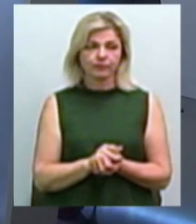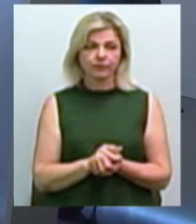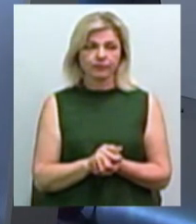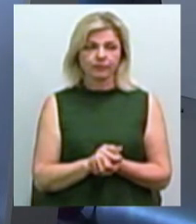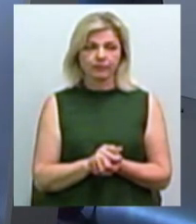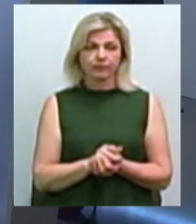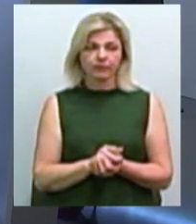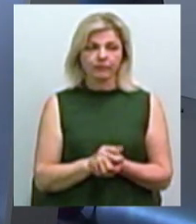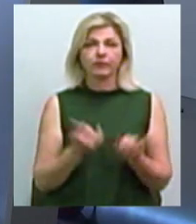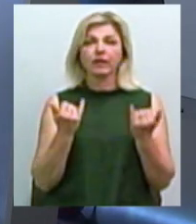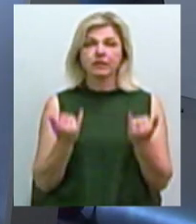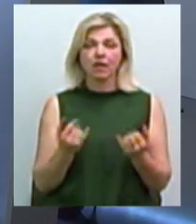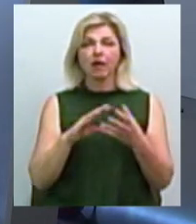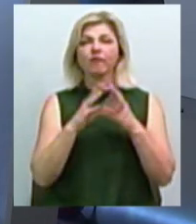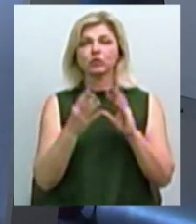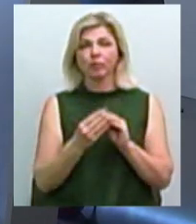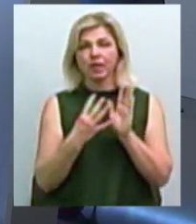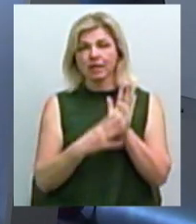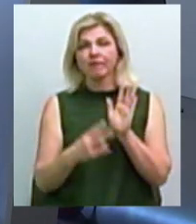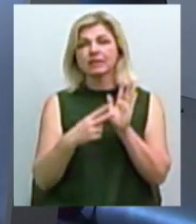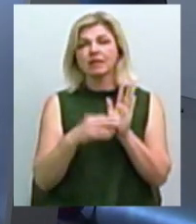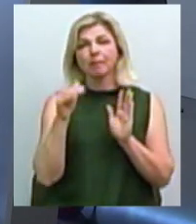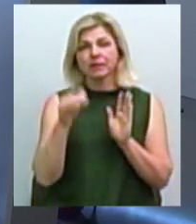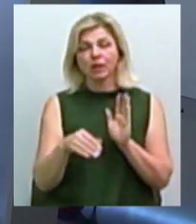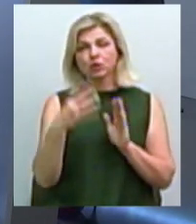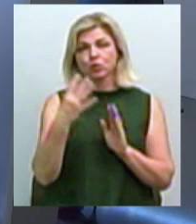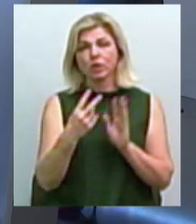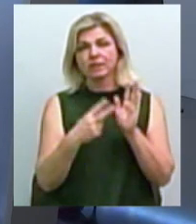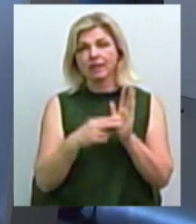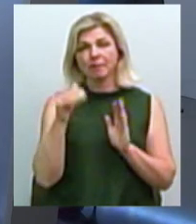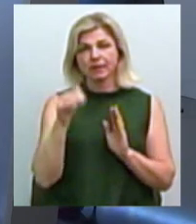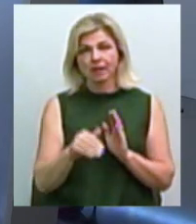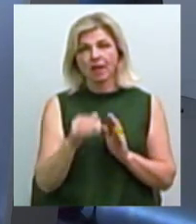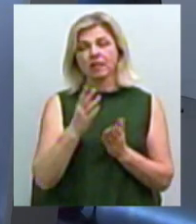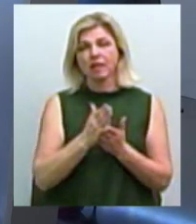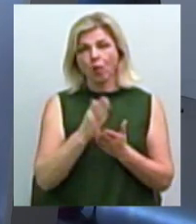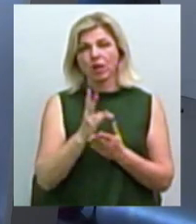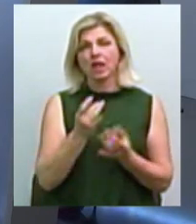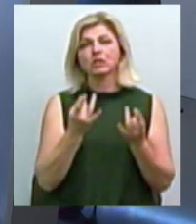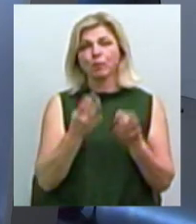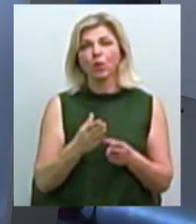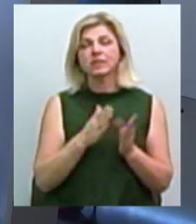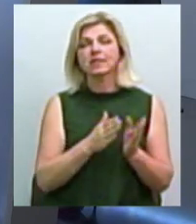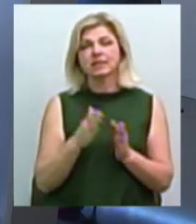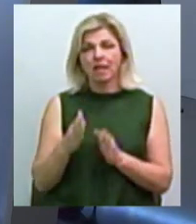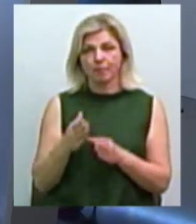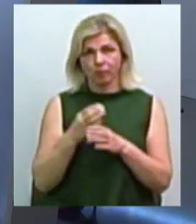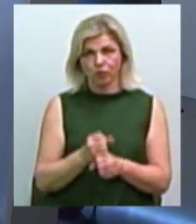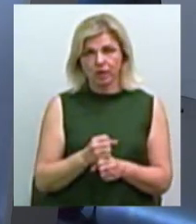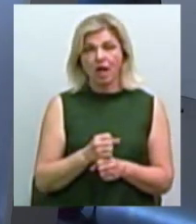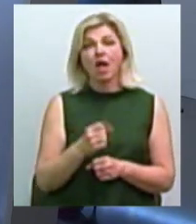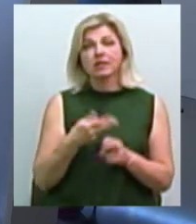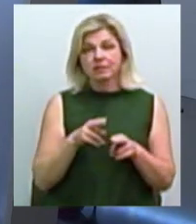системі піддаткування. Зараз всього у нас 97 тисяч, 47 тисяч, це фізичні особи, які